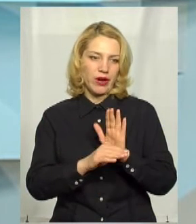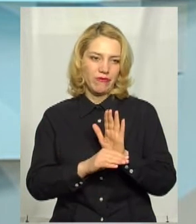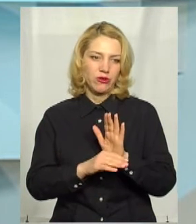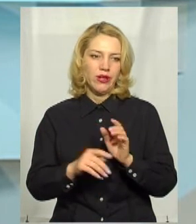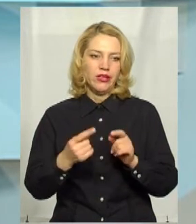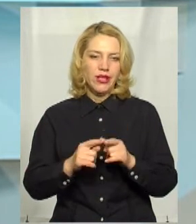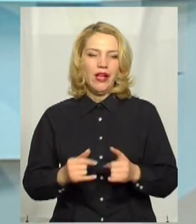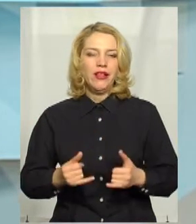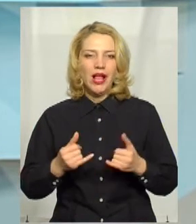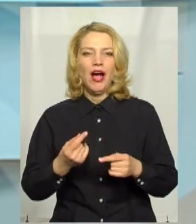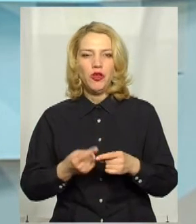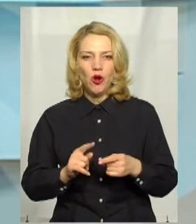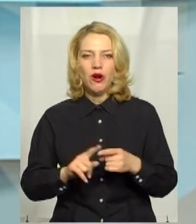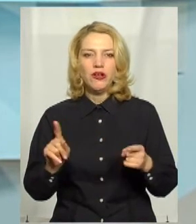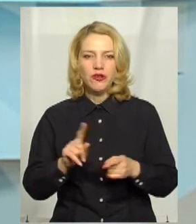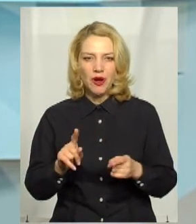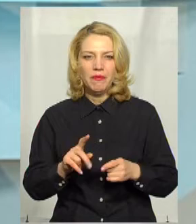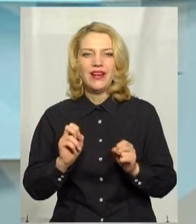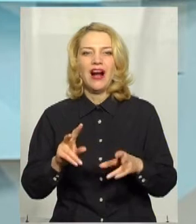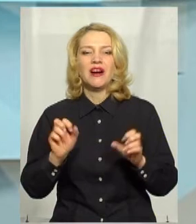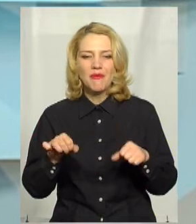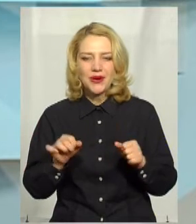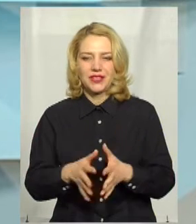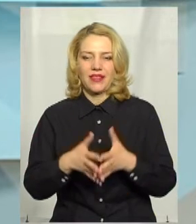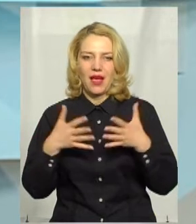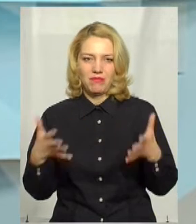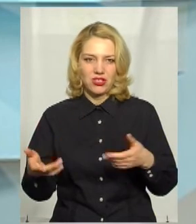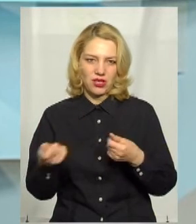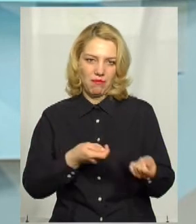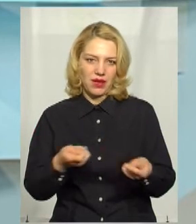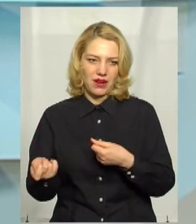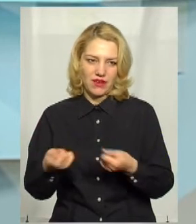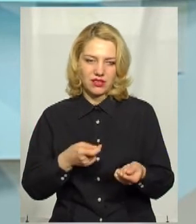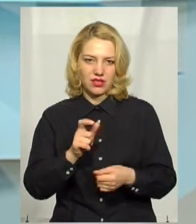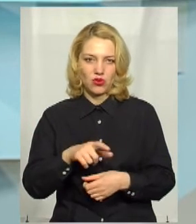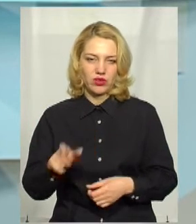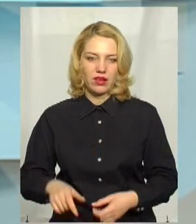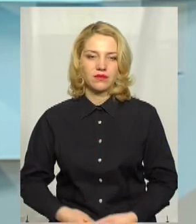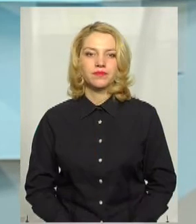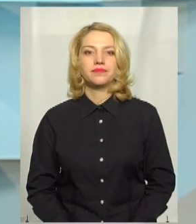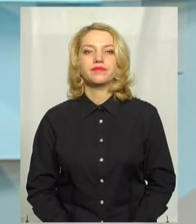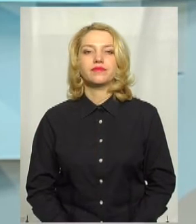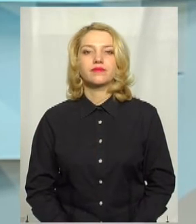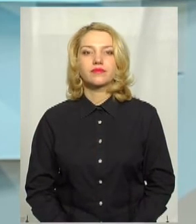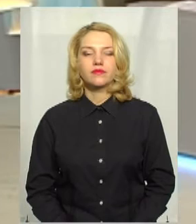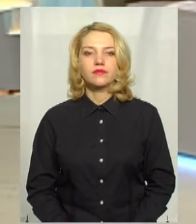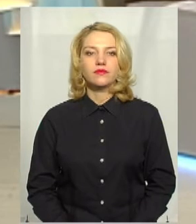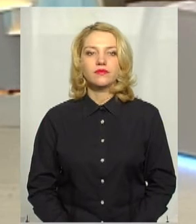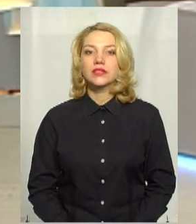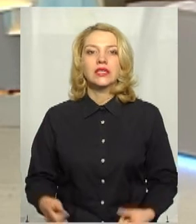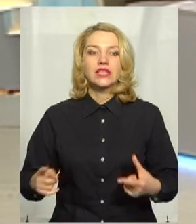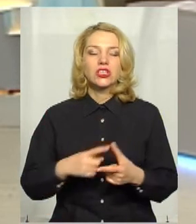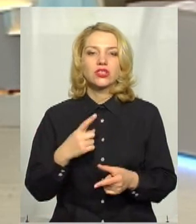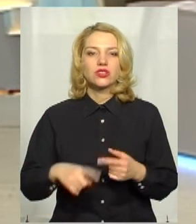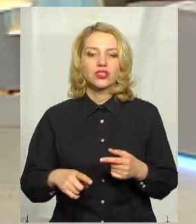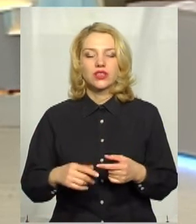Це саме для того, щоб, якомога, найбільше перевезти мешканців. Чи